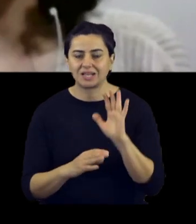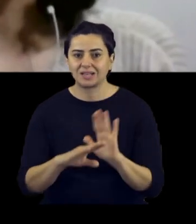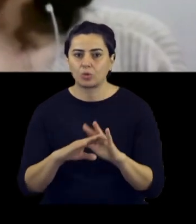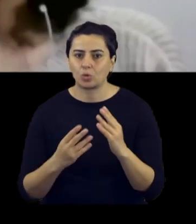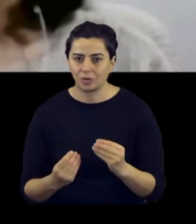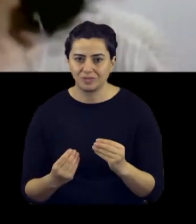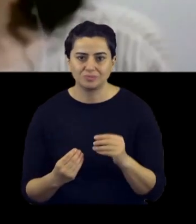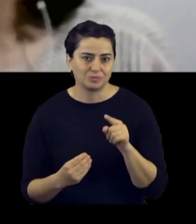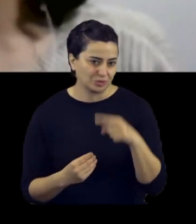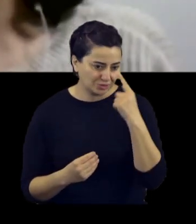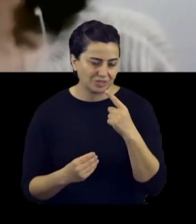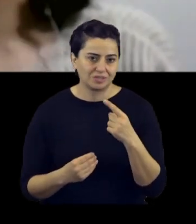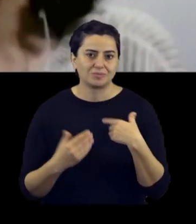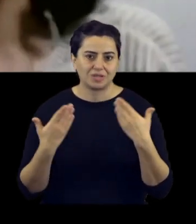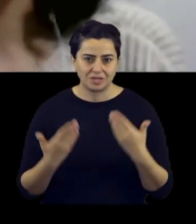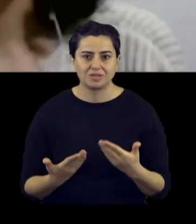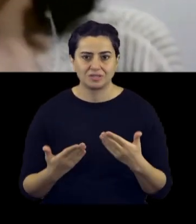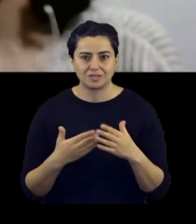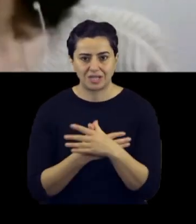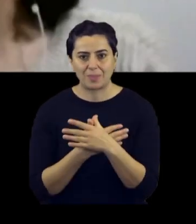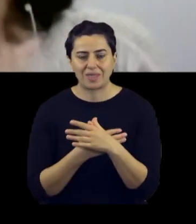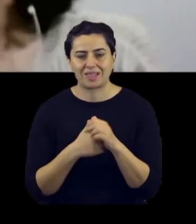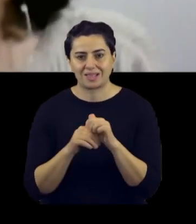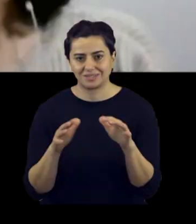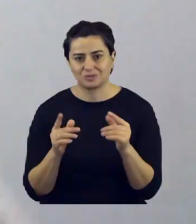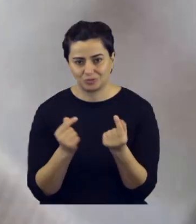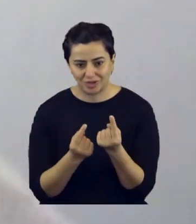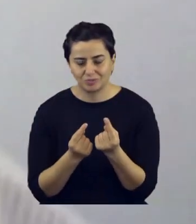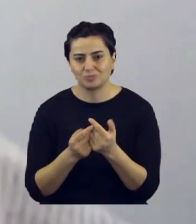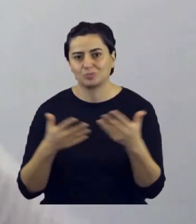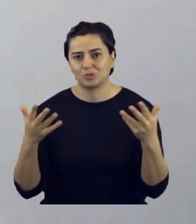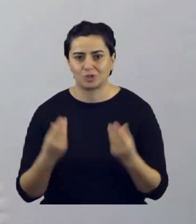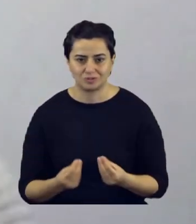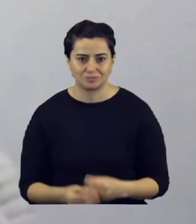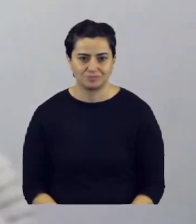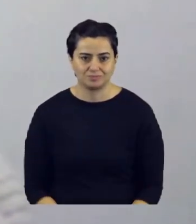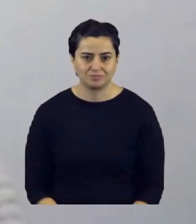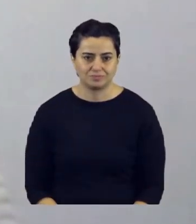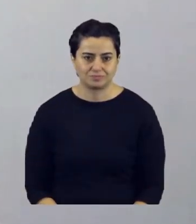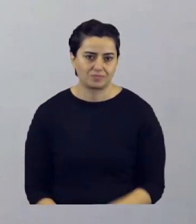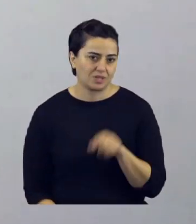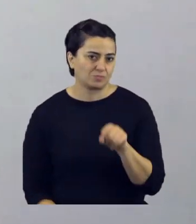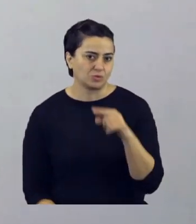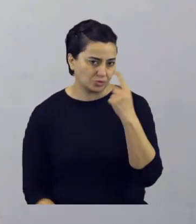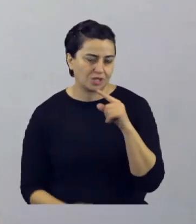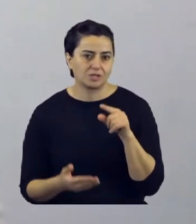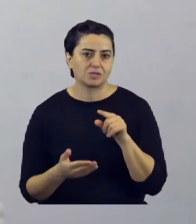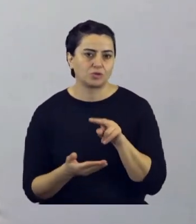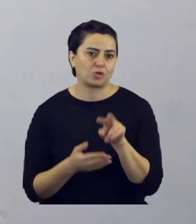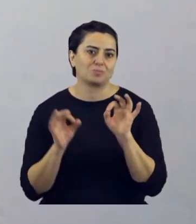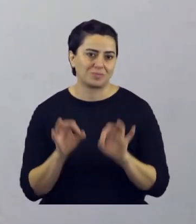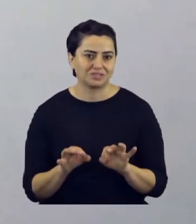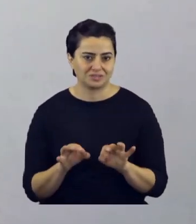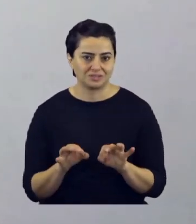dokunabilirler. Bu yüzden Kerebiyatçisi diyorum zaten. Küçük bir olay kocaman olsun diye. Ve bu şekilde yola